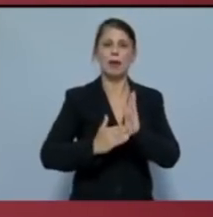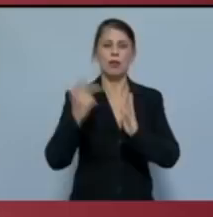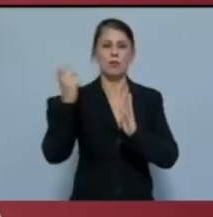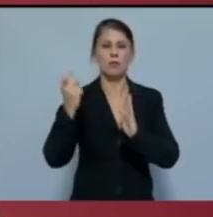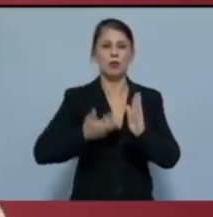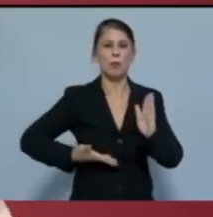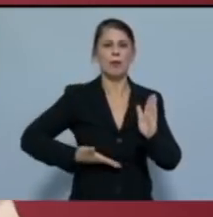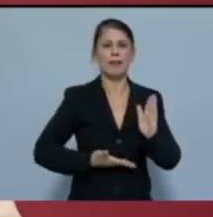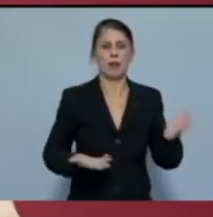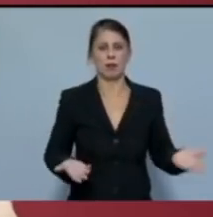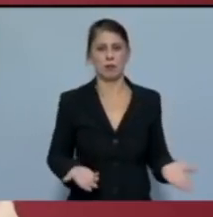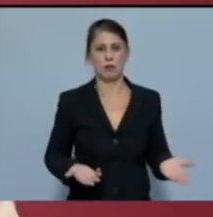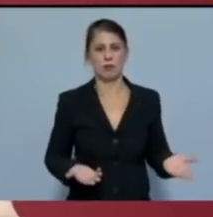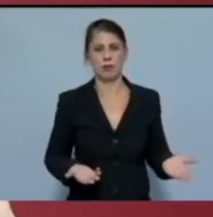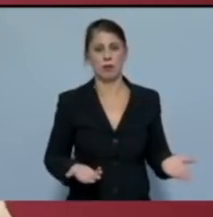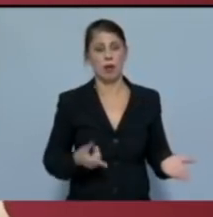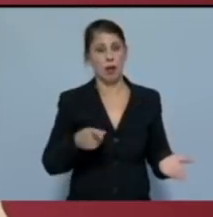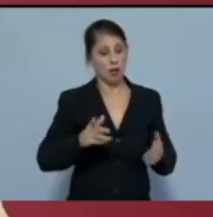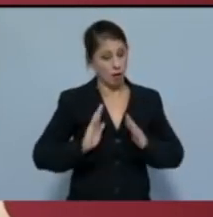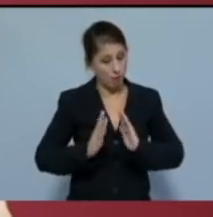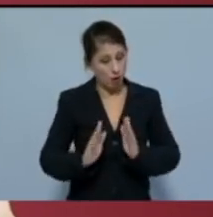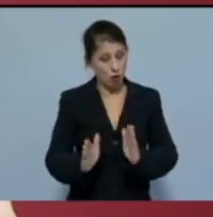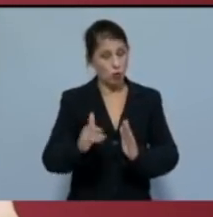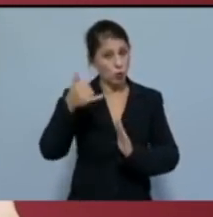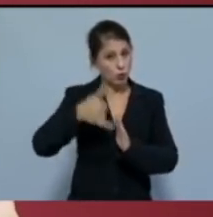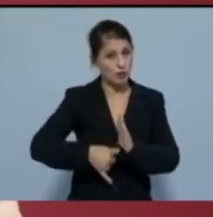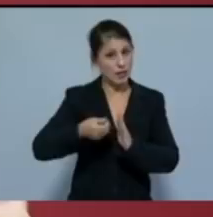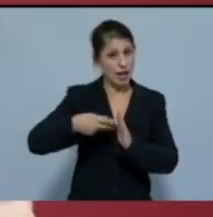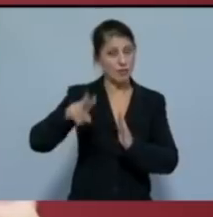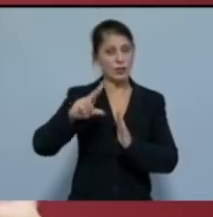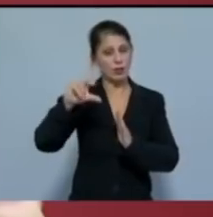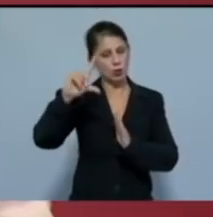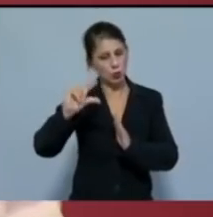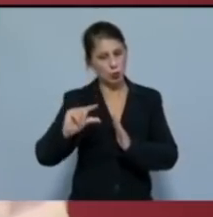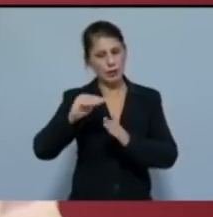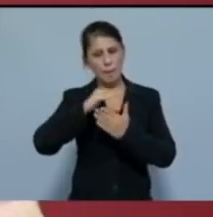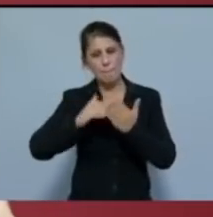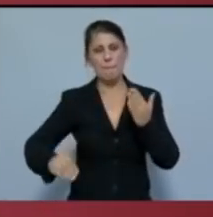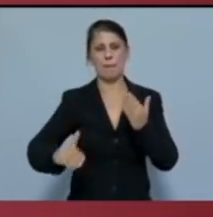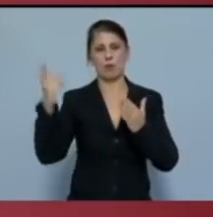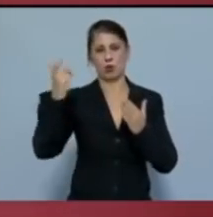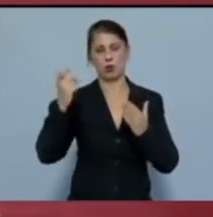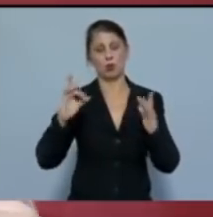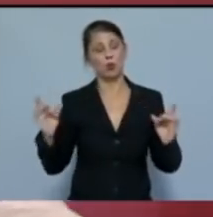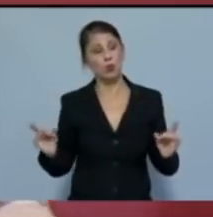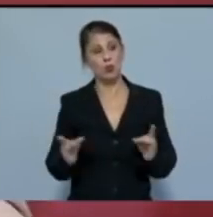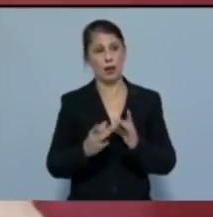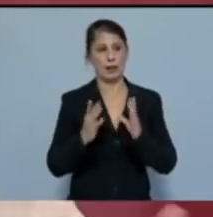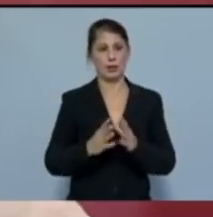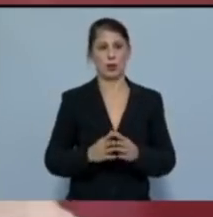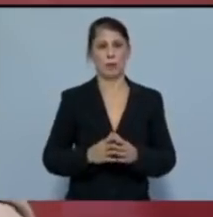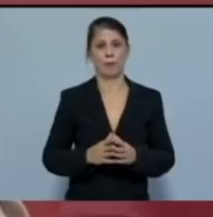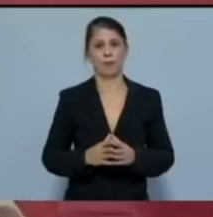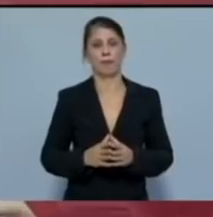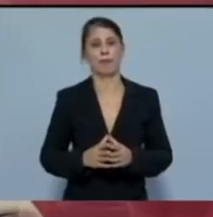Αντί να προχωρήσει σε μια ουσιαστική αύξηση του κατώτερου και του μέσου μισθού τουλάχιστον ώστε